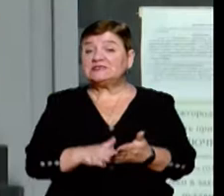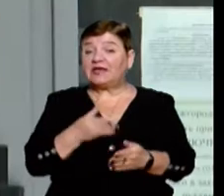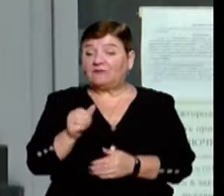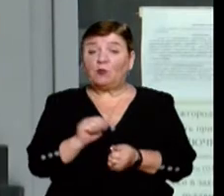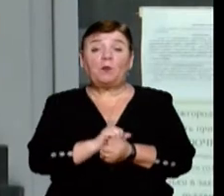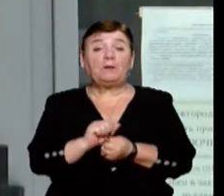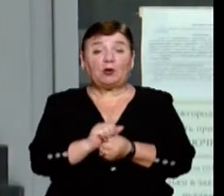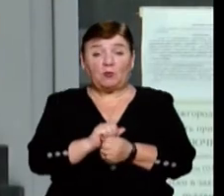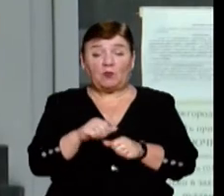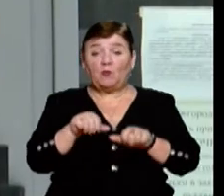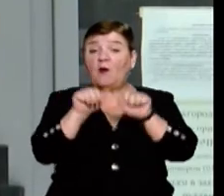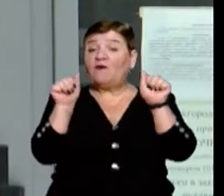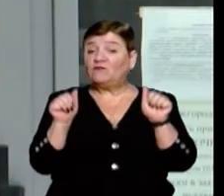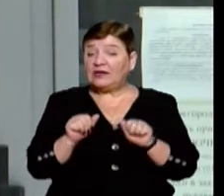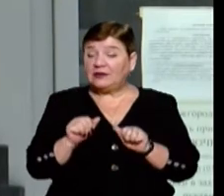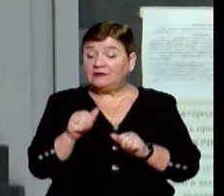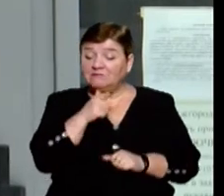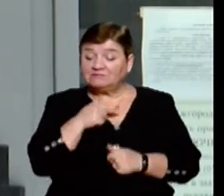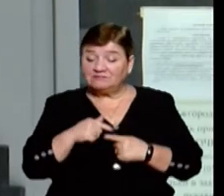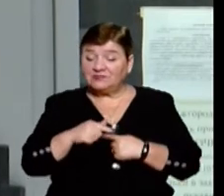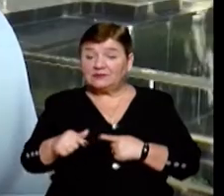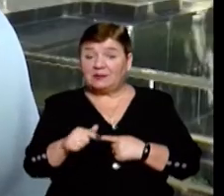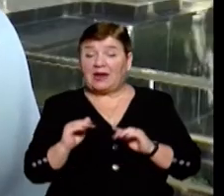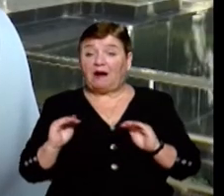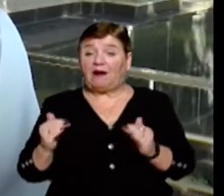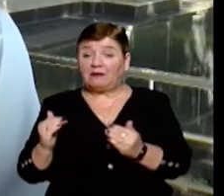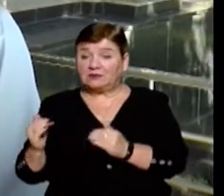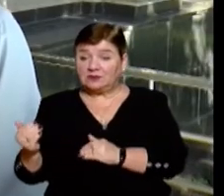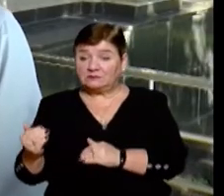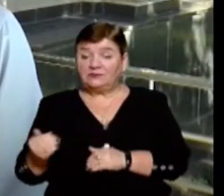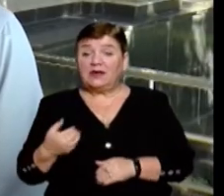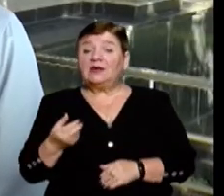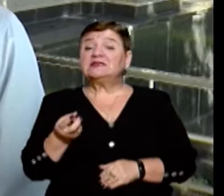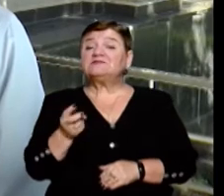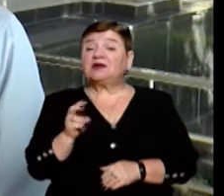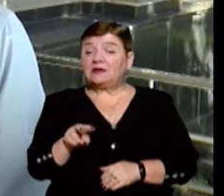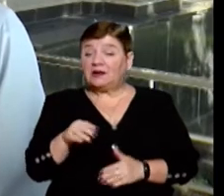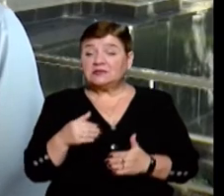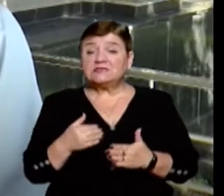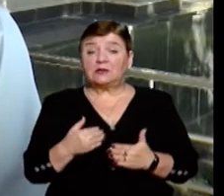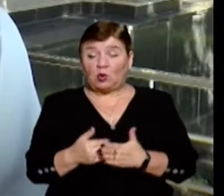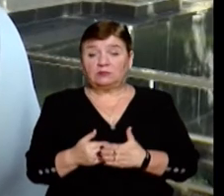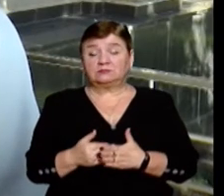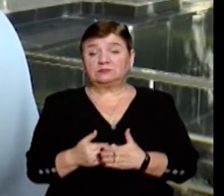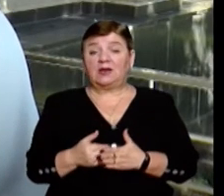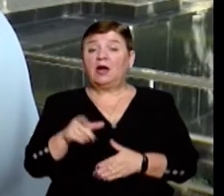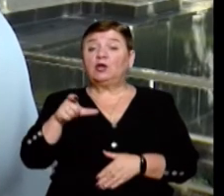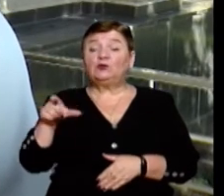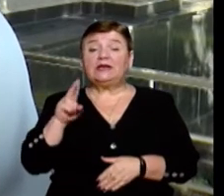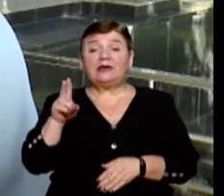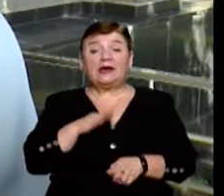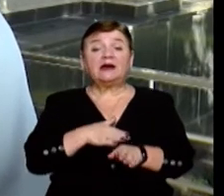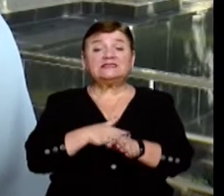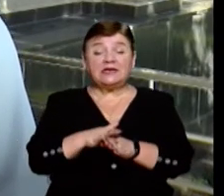паперовому вигляді, приймають з дотриманням карантину. Виборець приходить, звертається до людини, яка